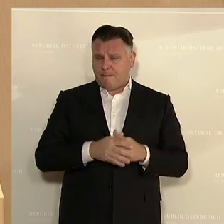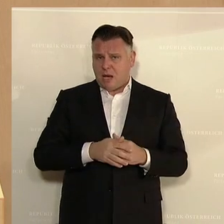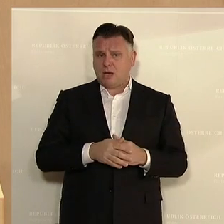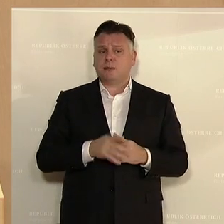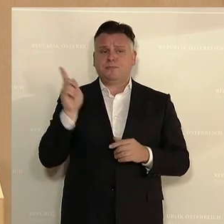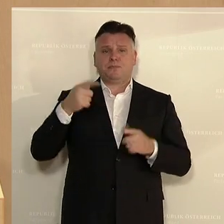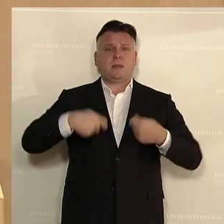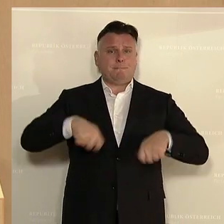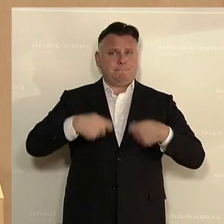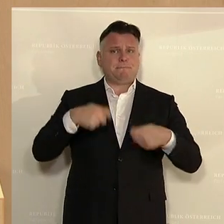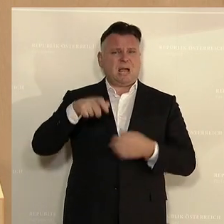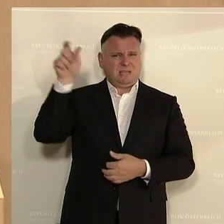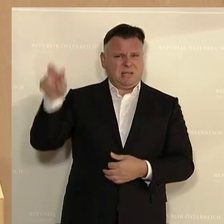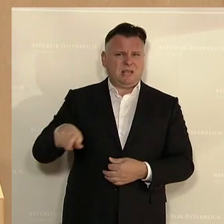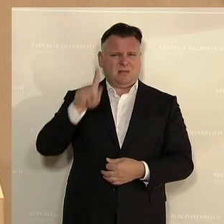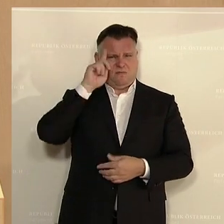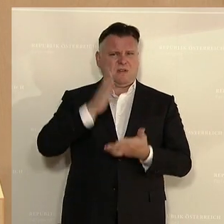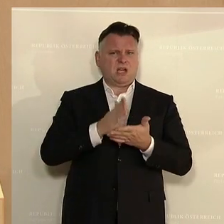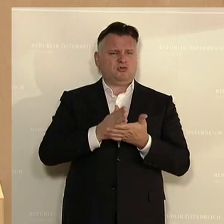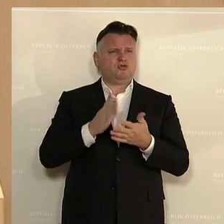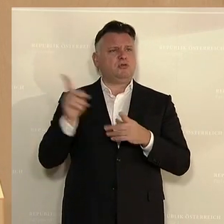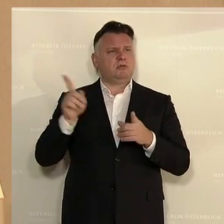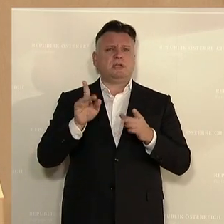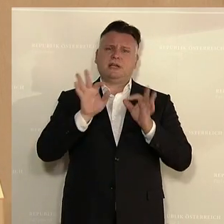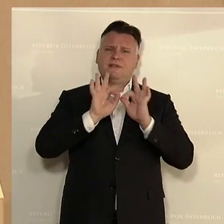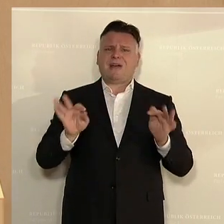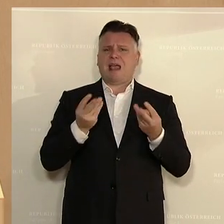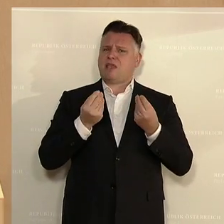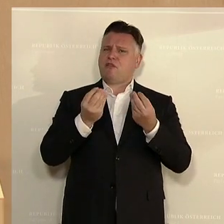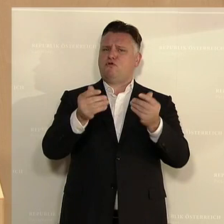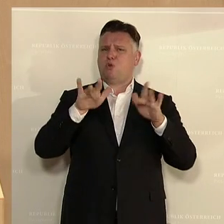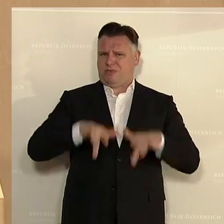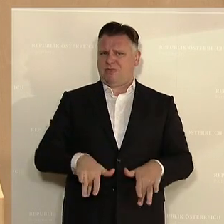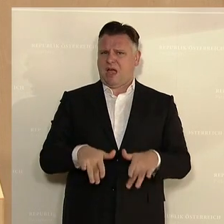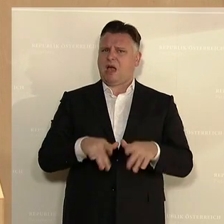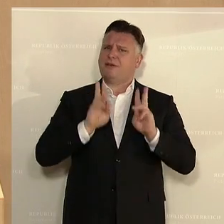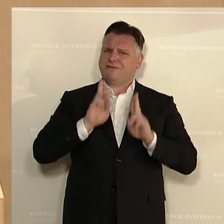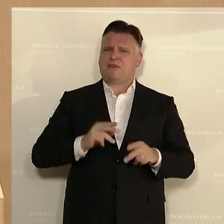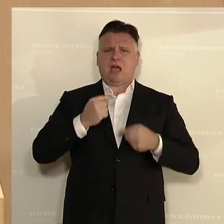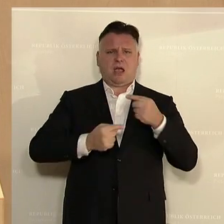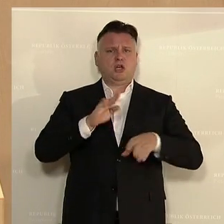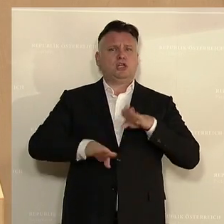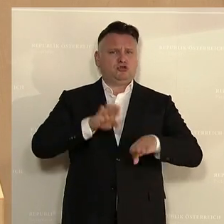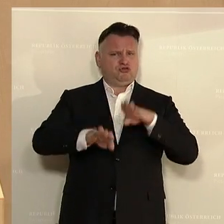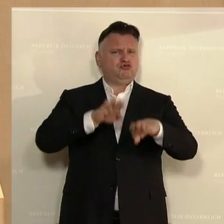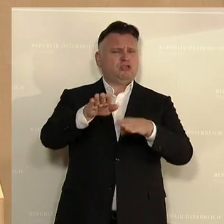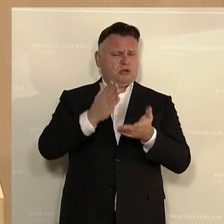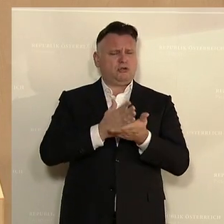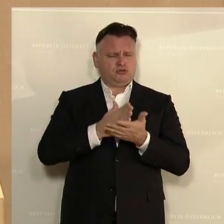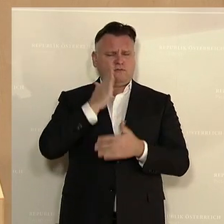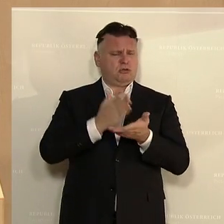die Präsidentin kennen, dass die entsprechende Sensibilität dort vorherrscht und dass die notwendigen Schritte auch tatsächlich gesetzt werden.